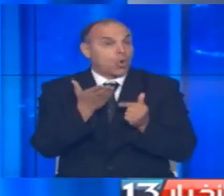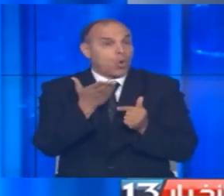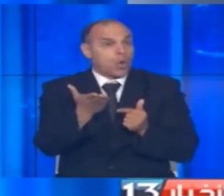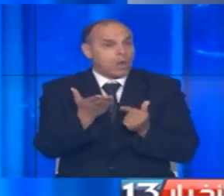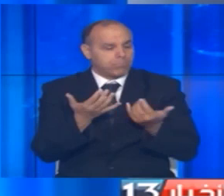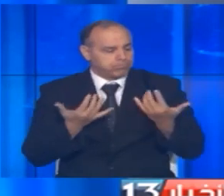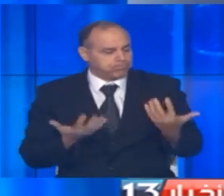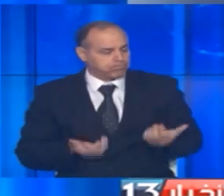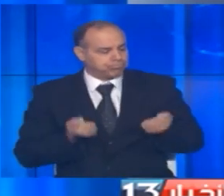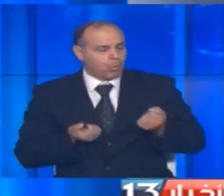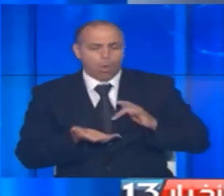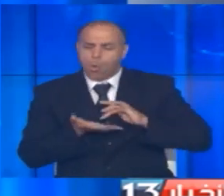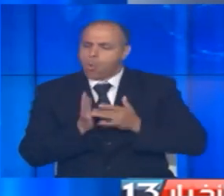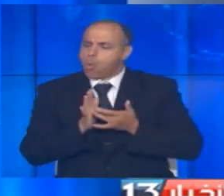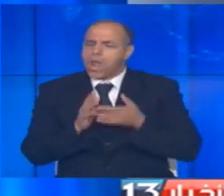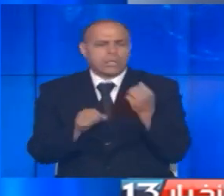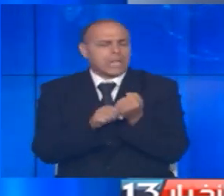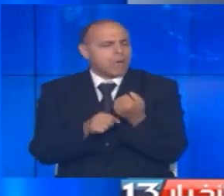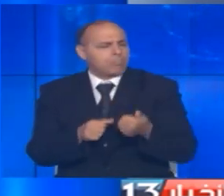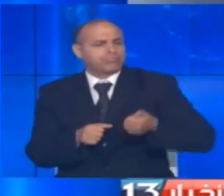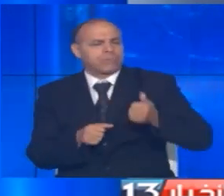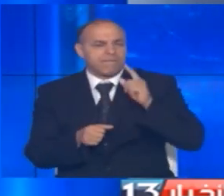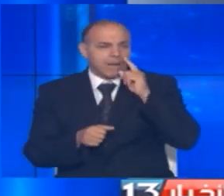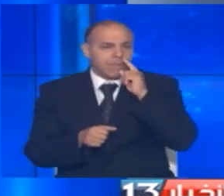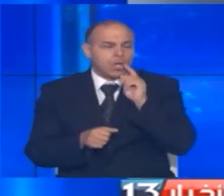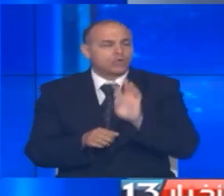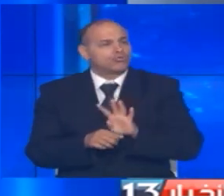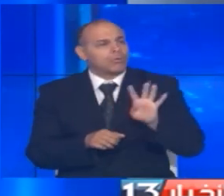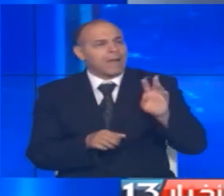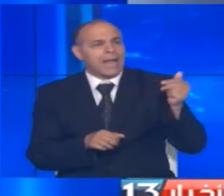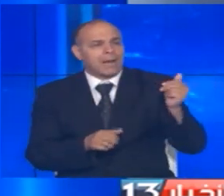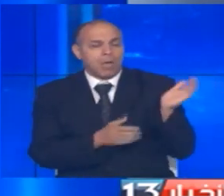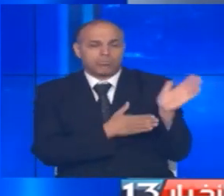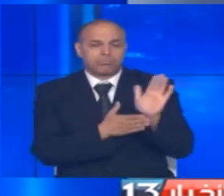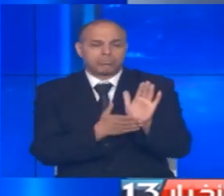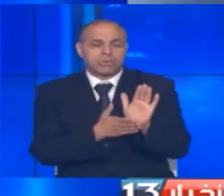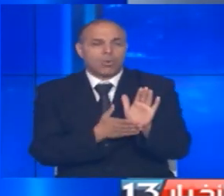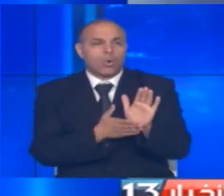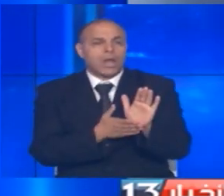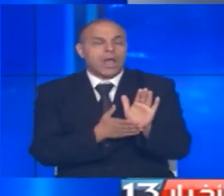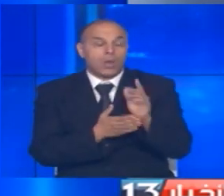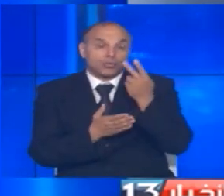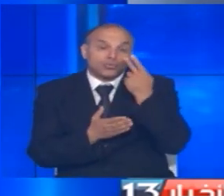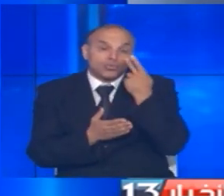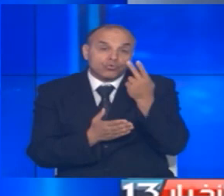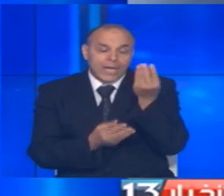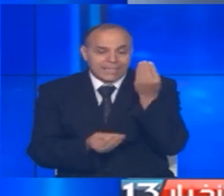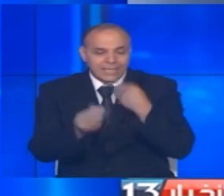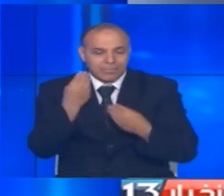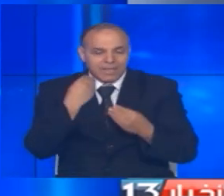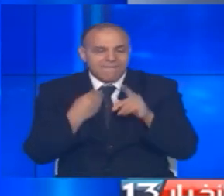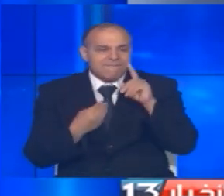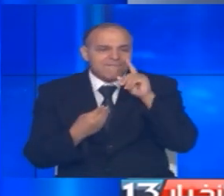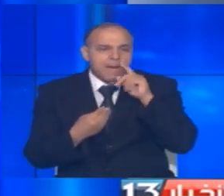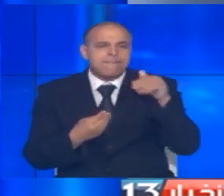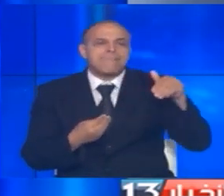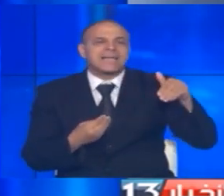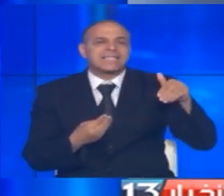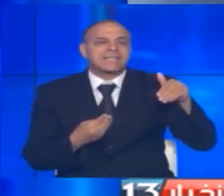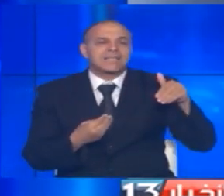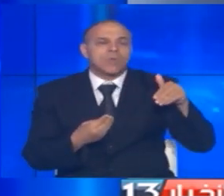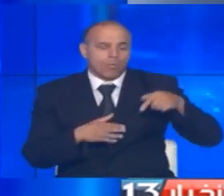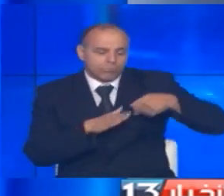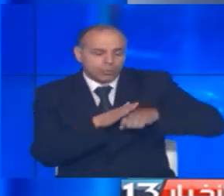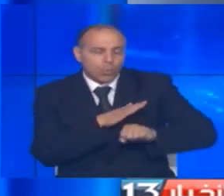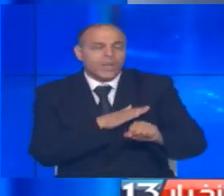مكانا لها في جميع الميادين ومن الشمال الغربي نقدم لكم في هذا الملمح تجربة محرزي الخزري ابنة